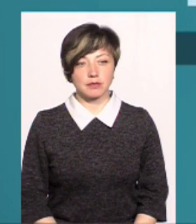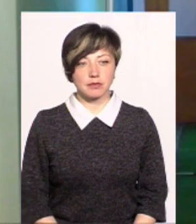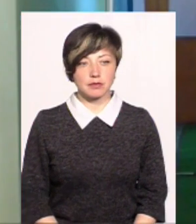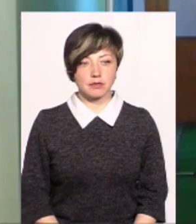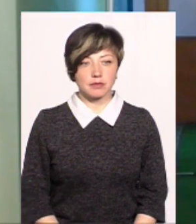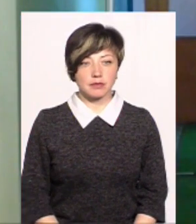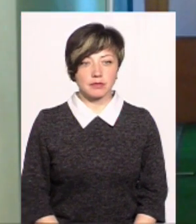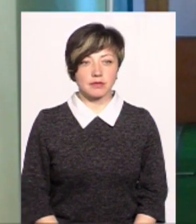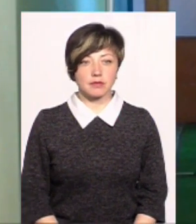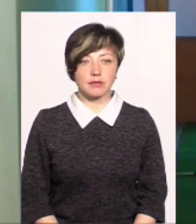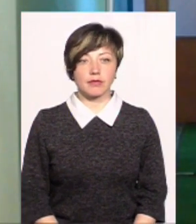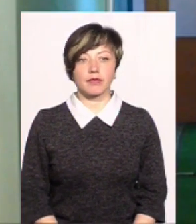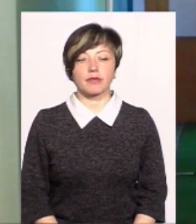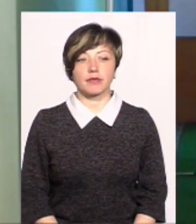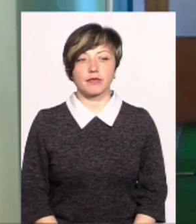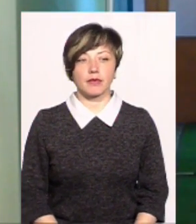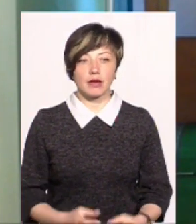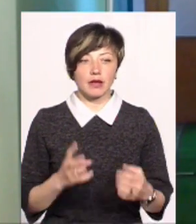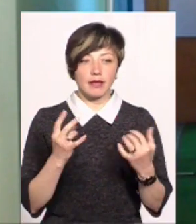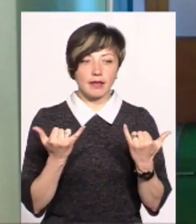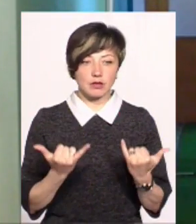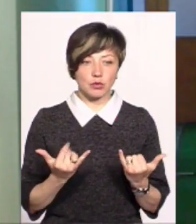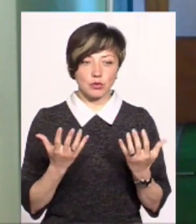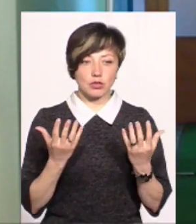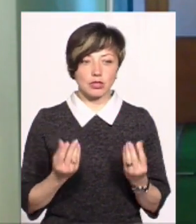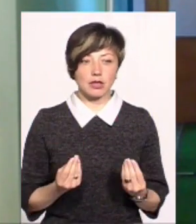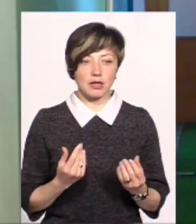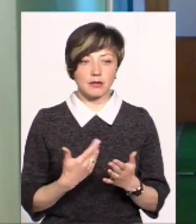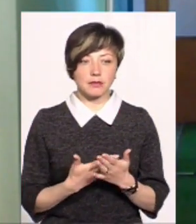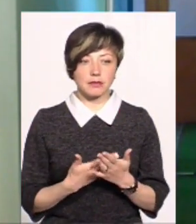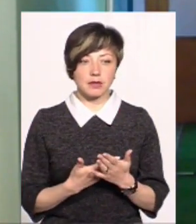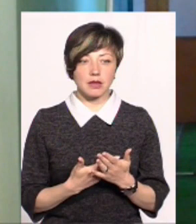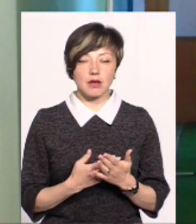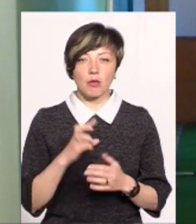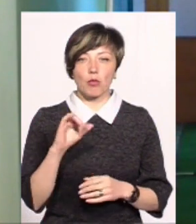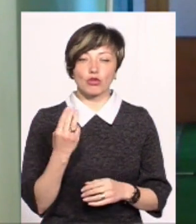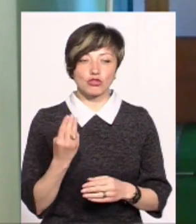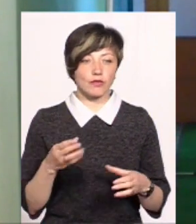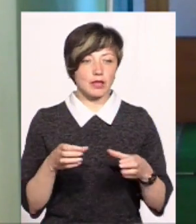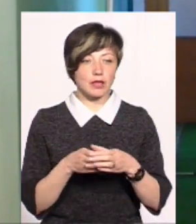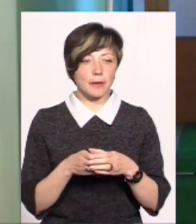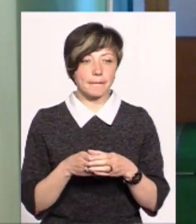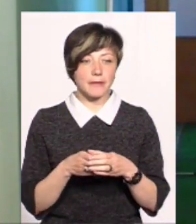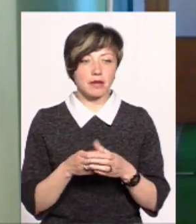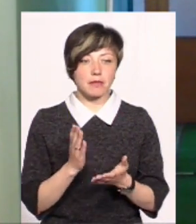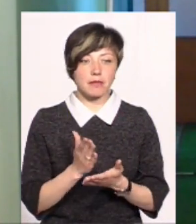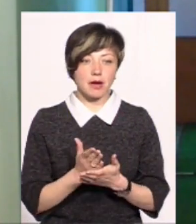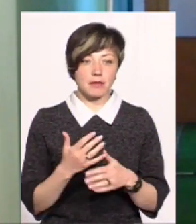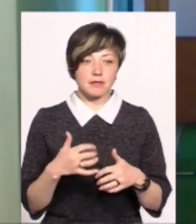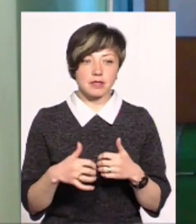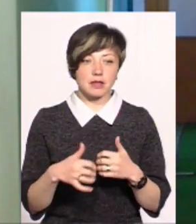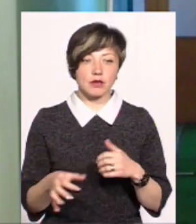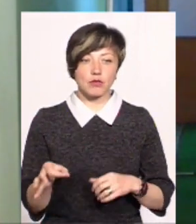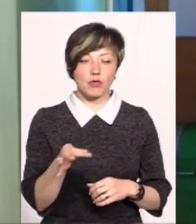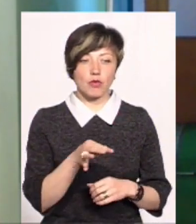На сьогоднішній день, якщо брати, так би мовити, борщовий набір, то маємо в середньому по